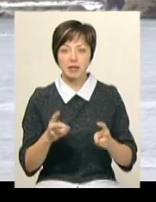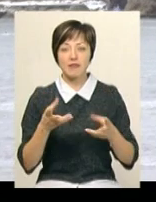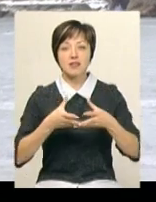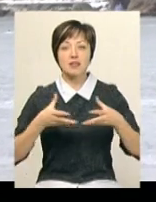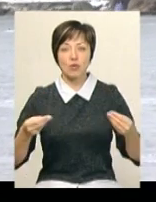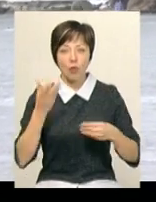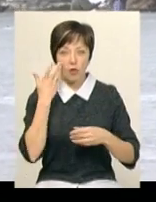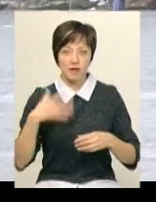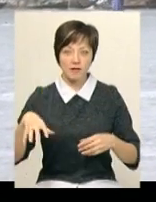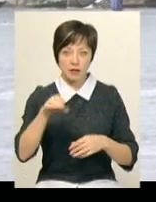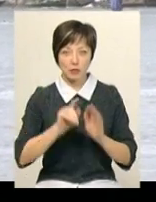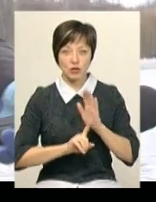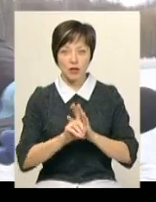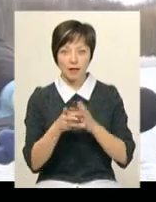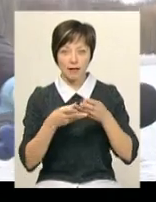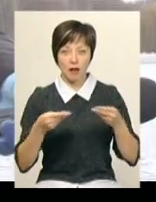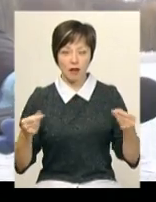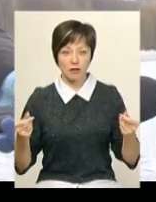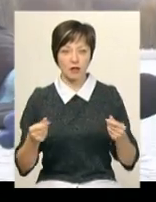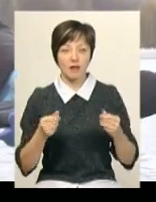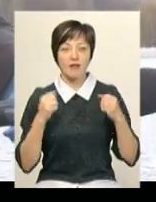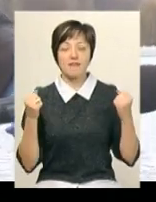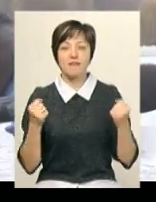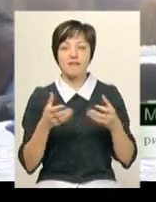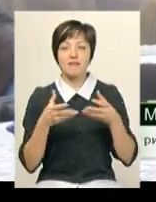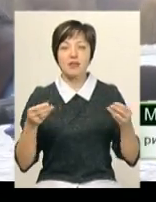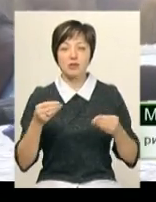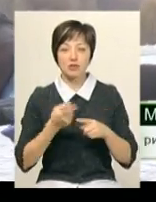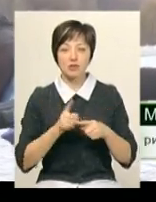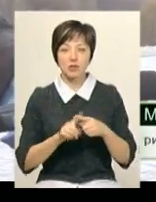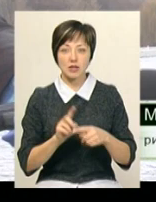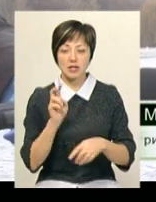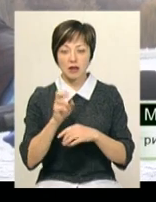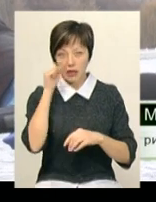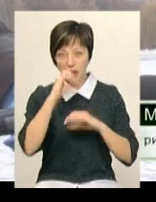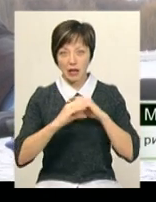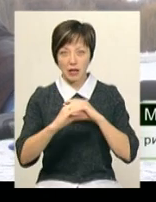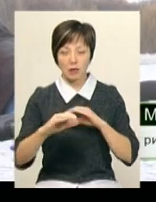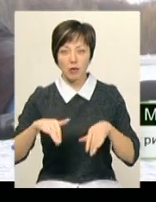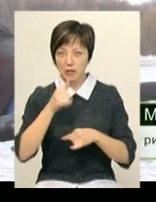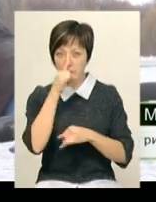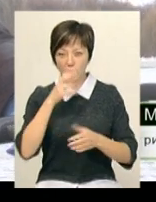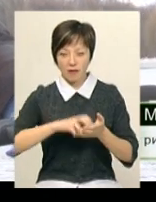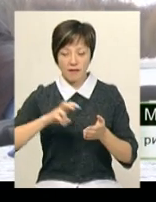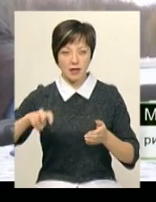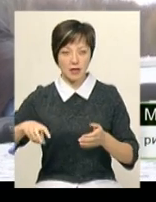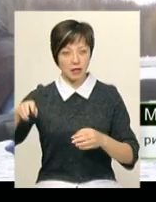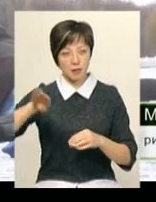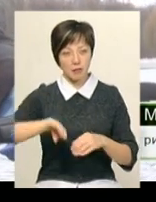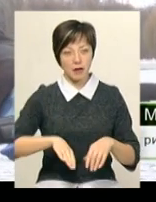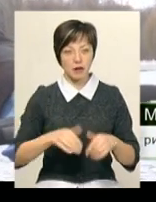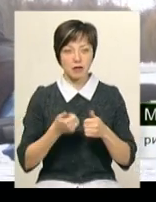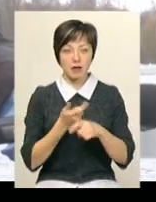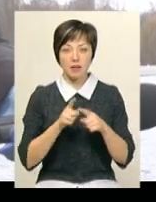навесні, коли усе починає танути. Весною заходили на льод. Навесні заходили на лід, а потім не змогли вийти на берег. Тому що під